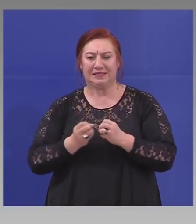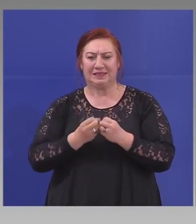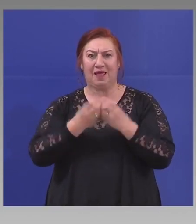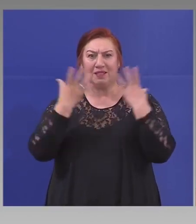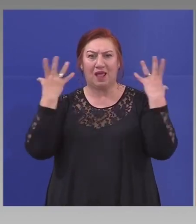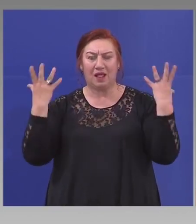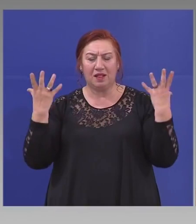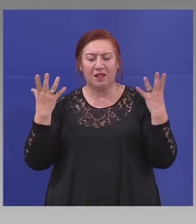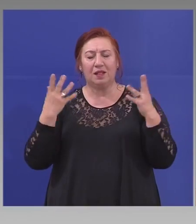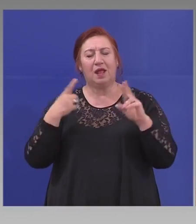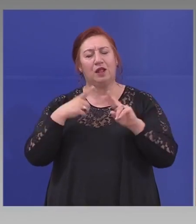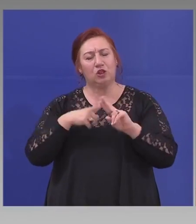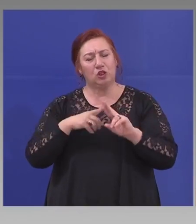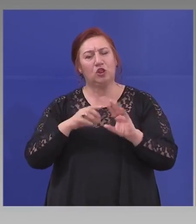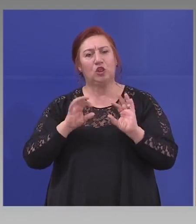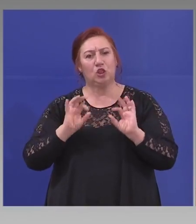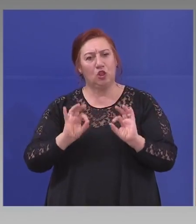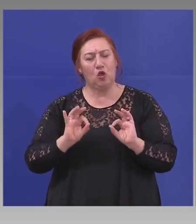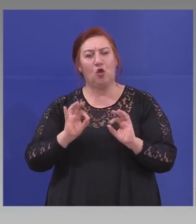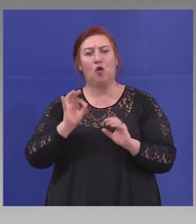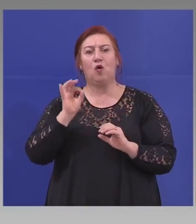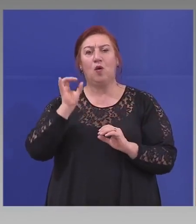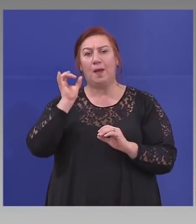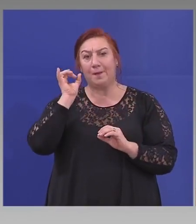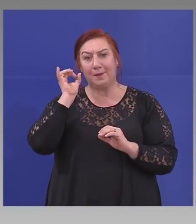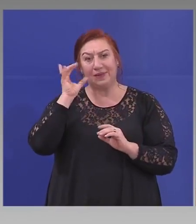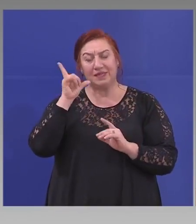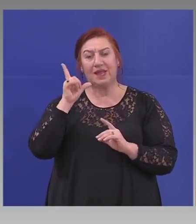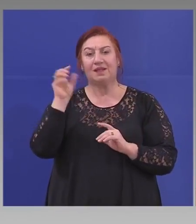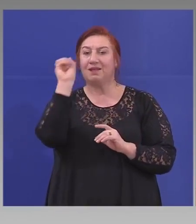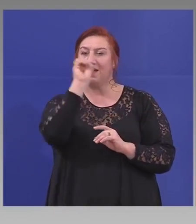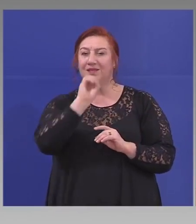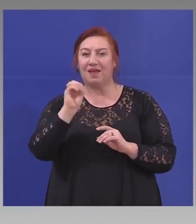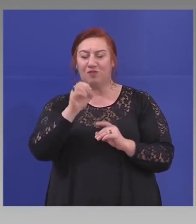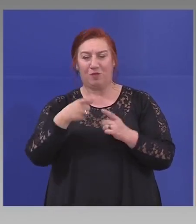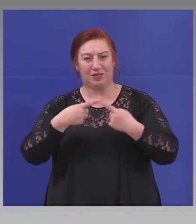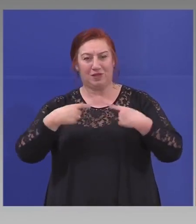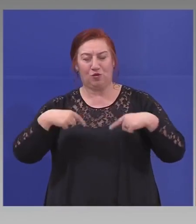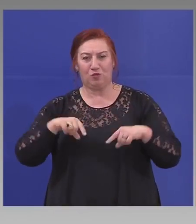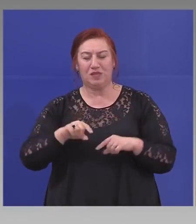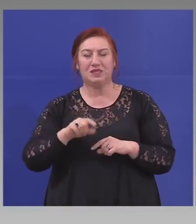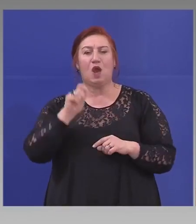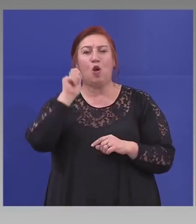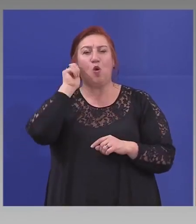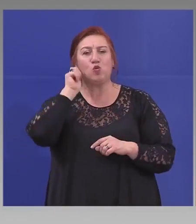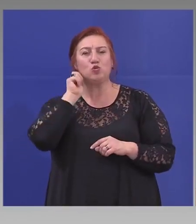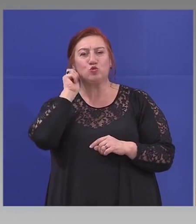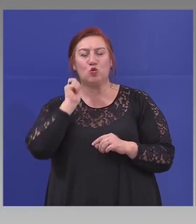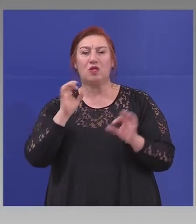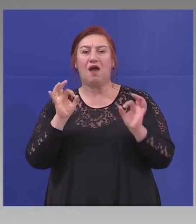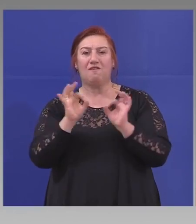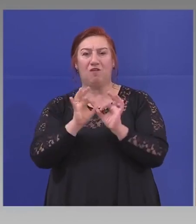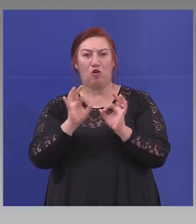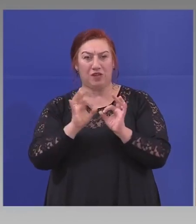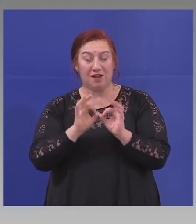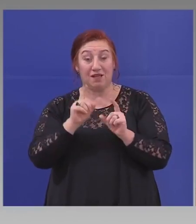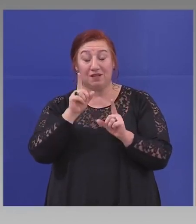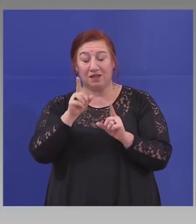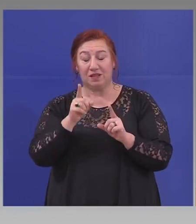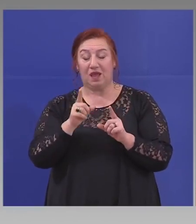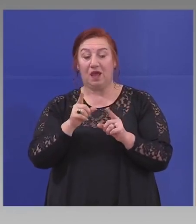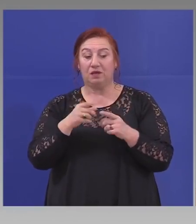но председател на Европейска, като комисия Урсула Форден Лайон прояви